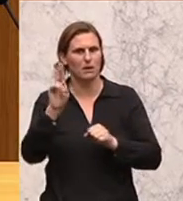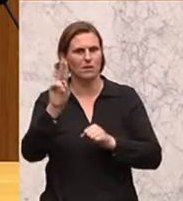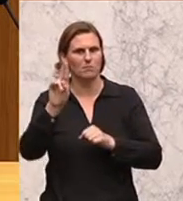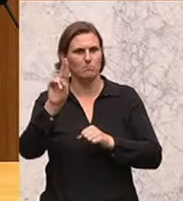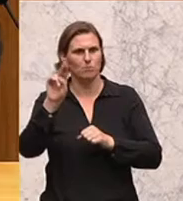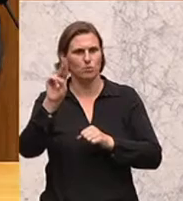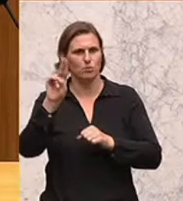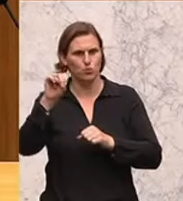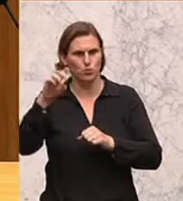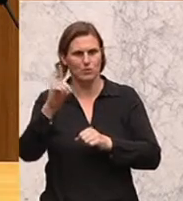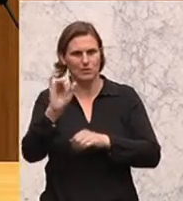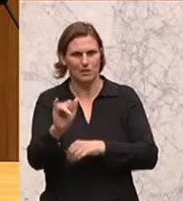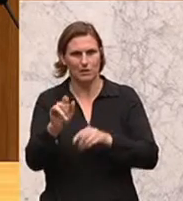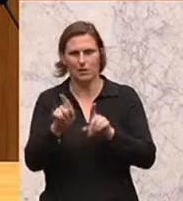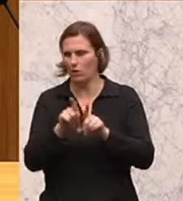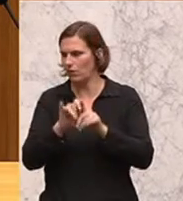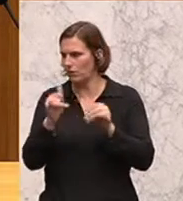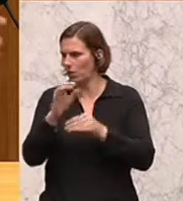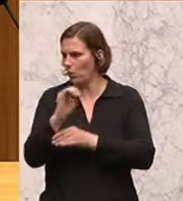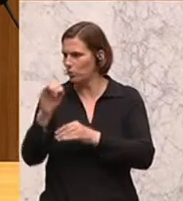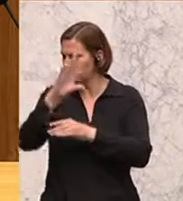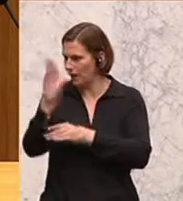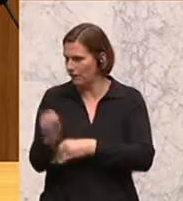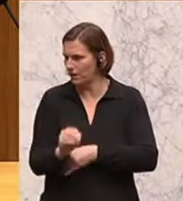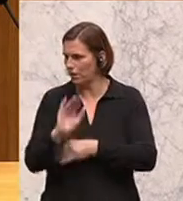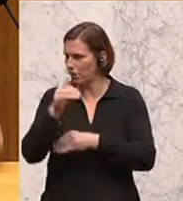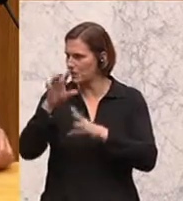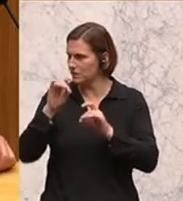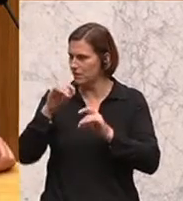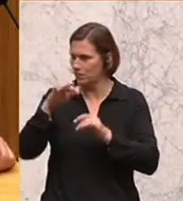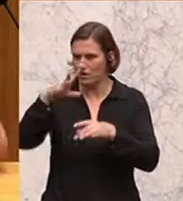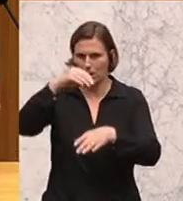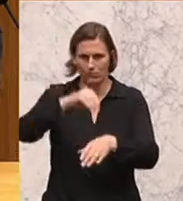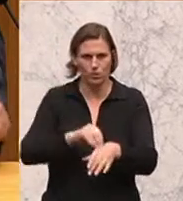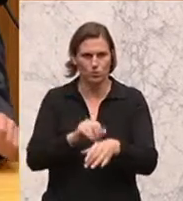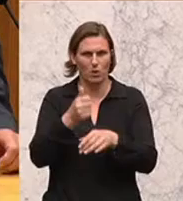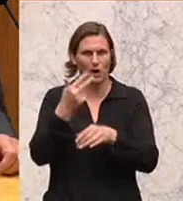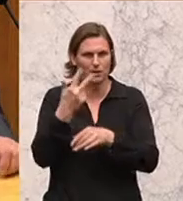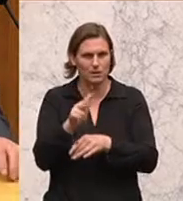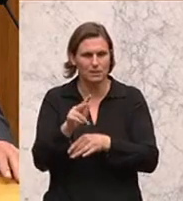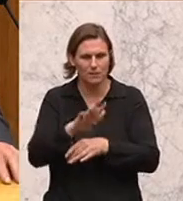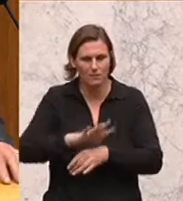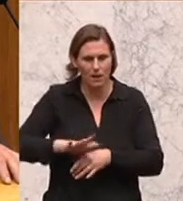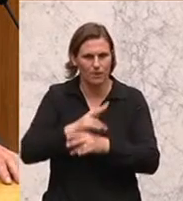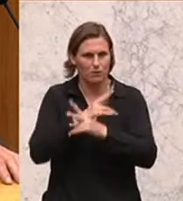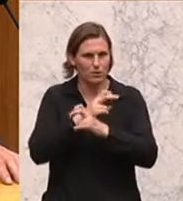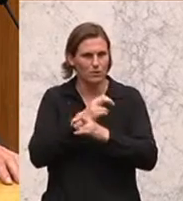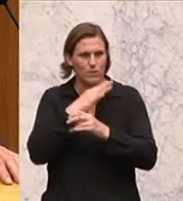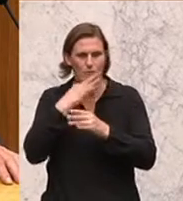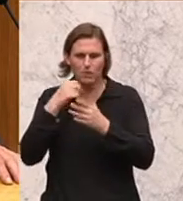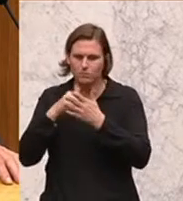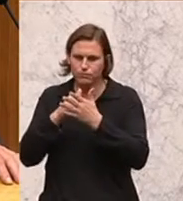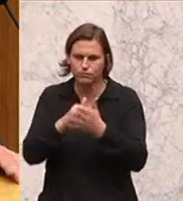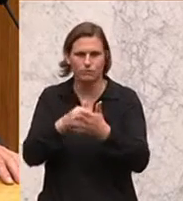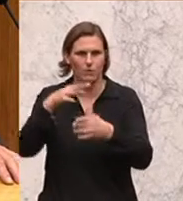Ostafrika gelegen, über 10 Millionen Einwohner, nur ein Drittel der Fläche wie Österreich, eines der dichtesten besiedelten Länder